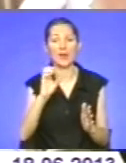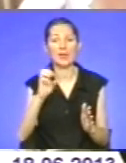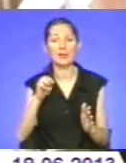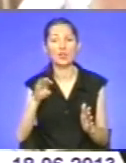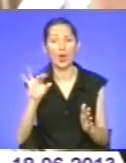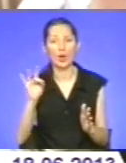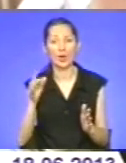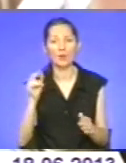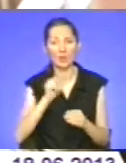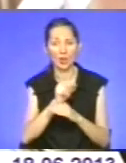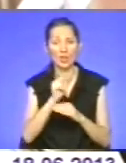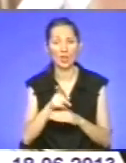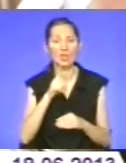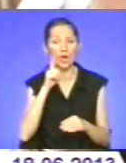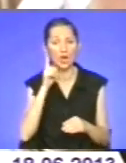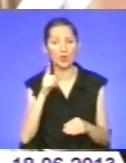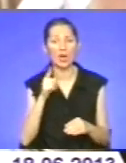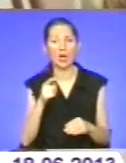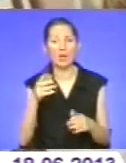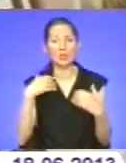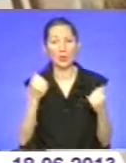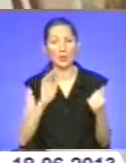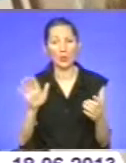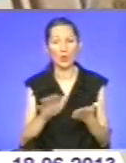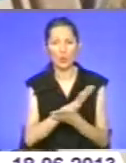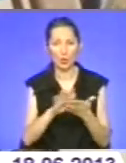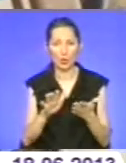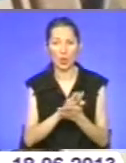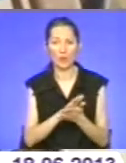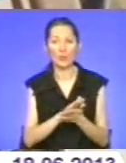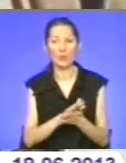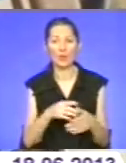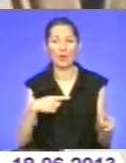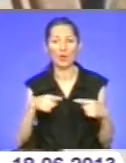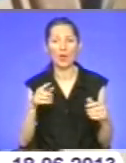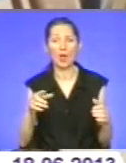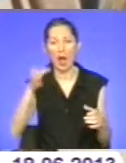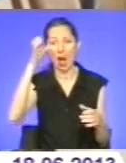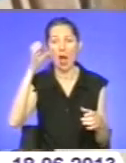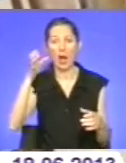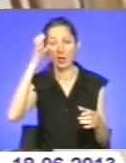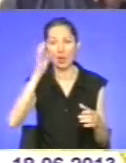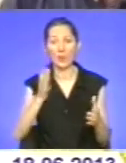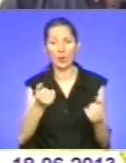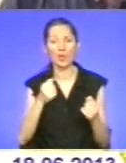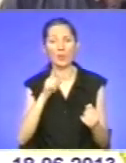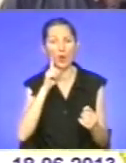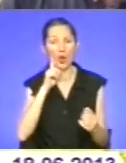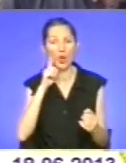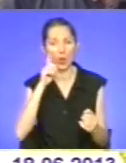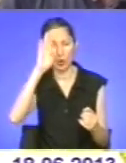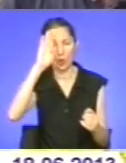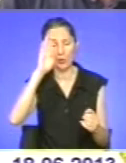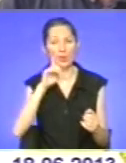юних і обдорованих спортсменів буде безкоштовним. Футбольна академія прийматиме юнаків від 12 років. Там діти і